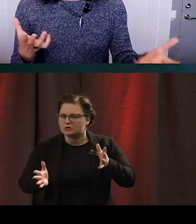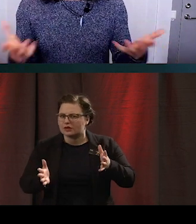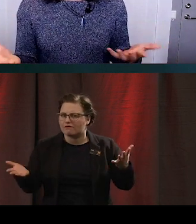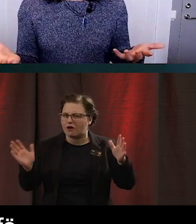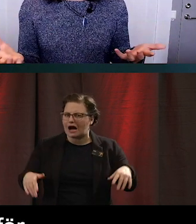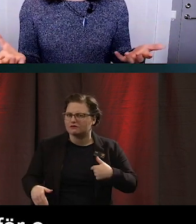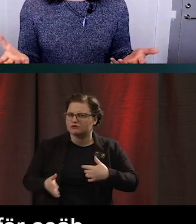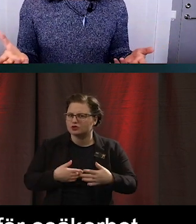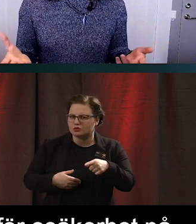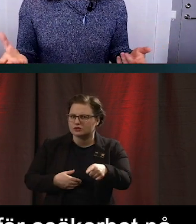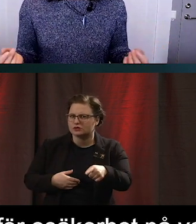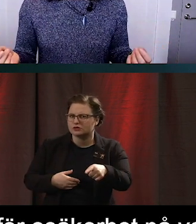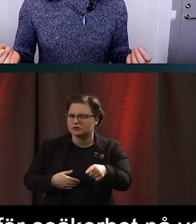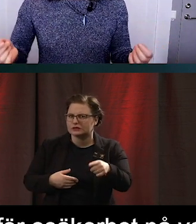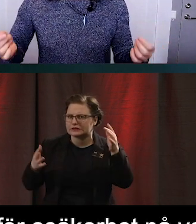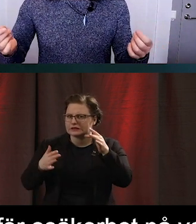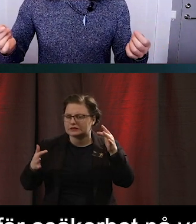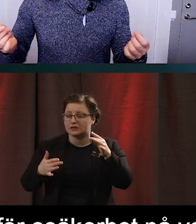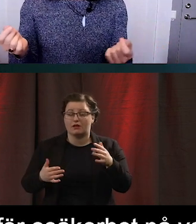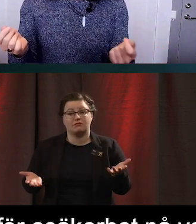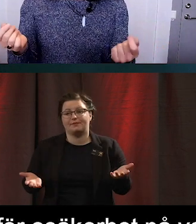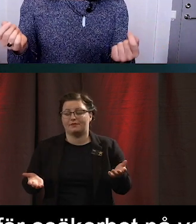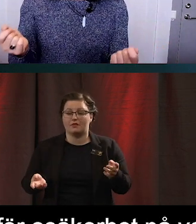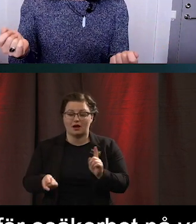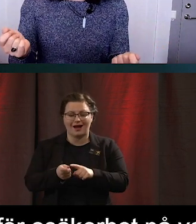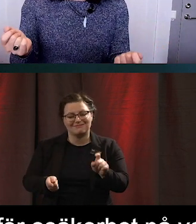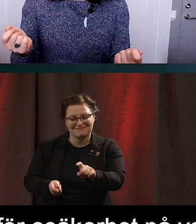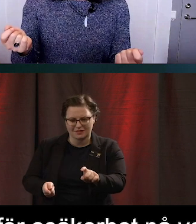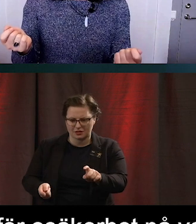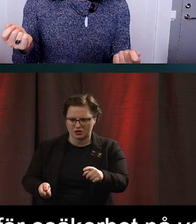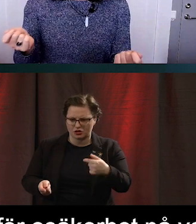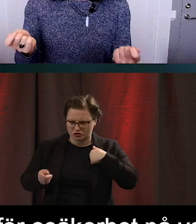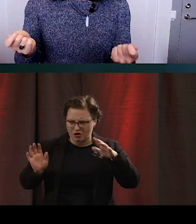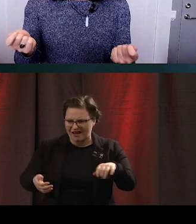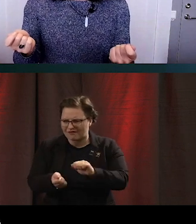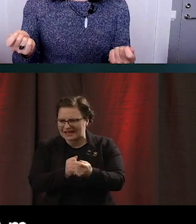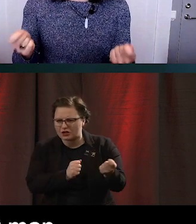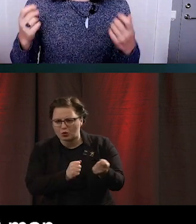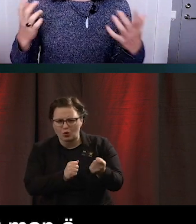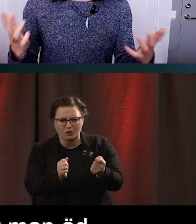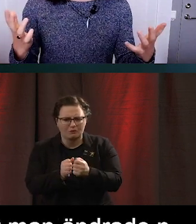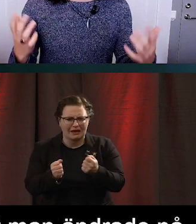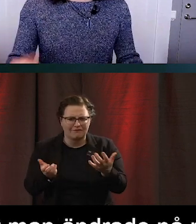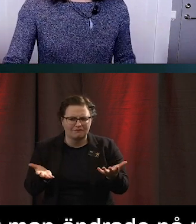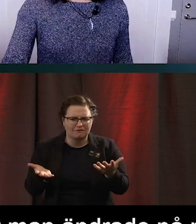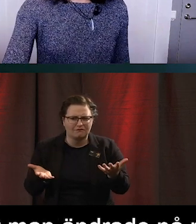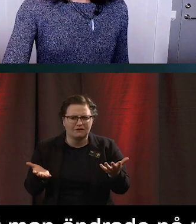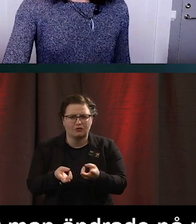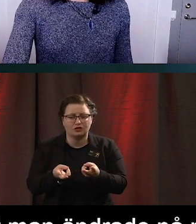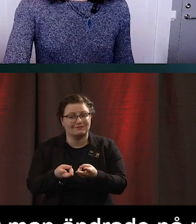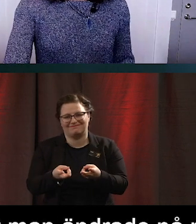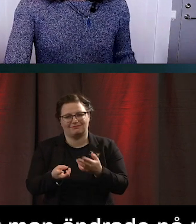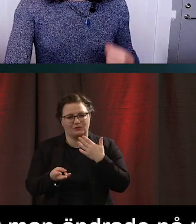vad man faktiskt lyckades göra i systemet. Man kanske inser att jag ändrade på något, men jag vet inte vad det betyder. Det är inte bra.